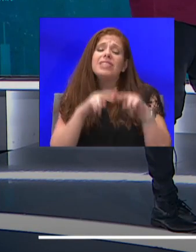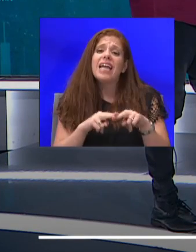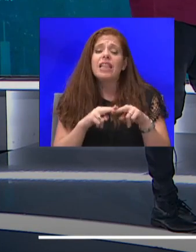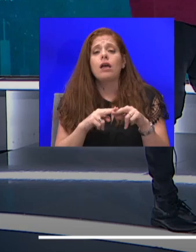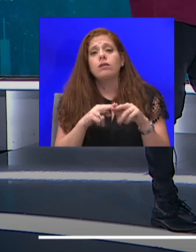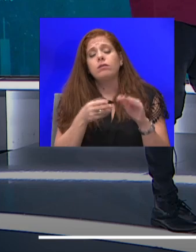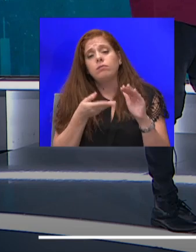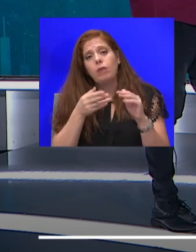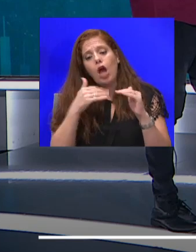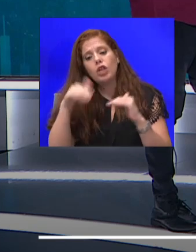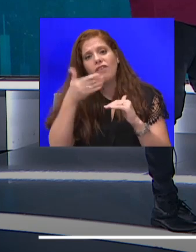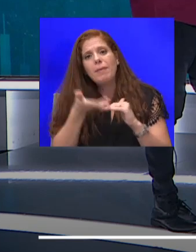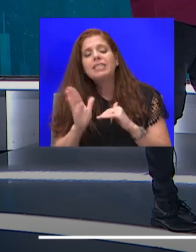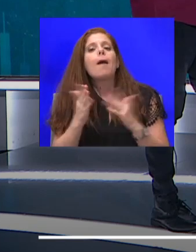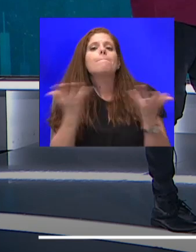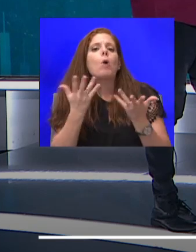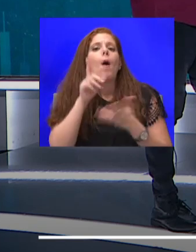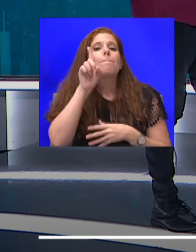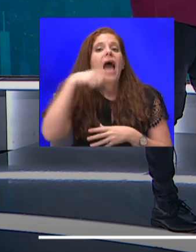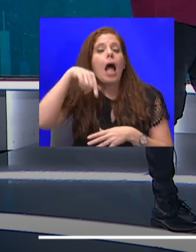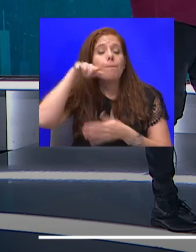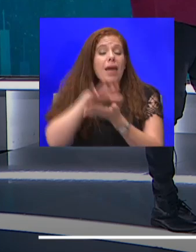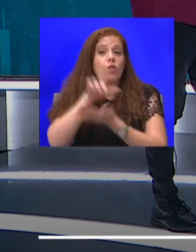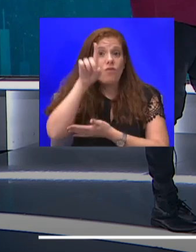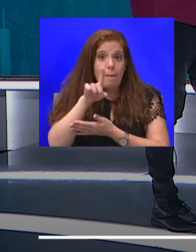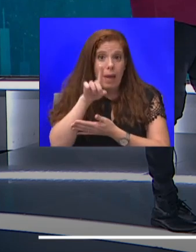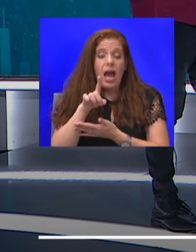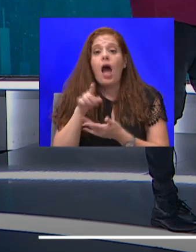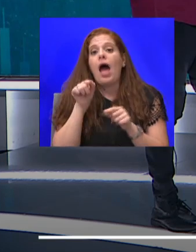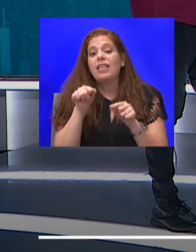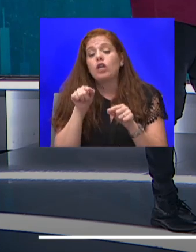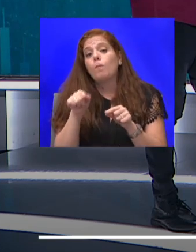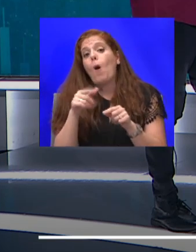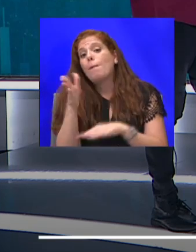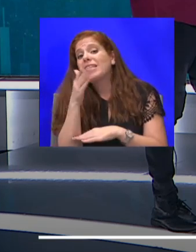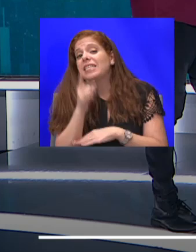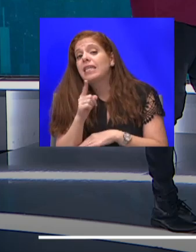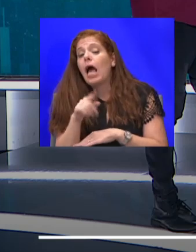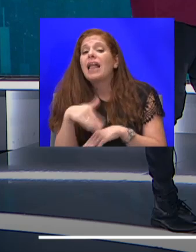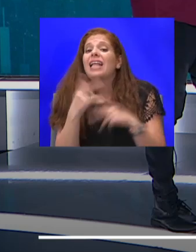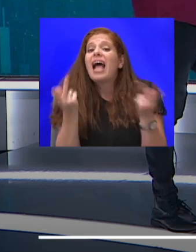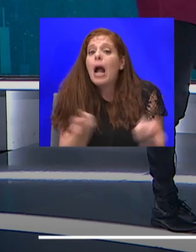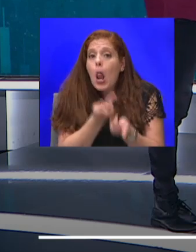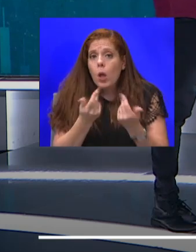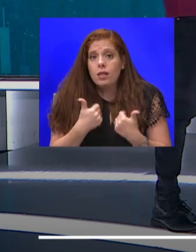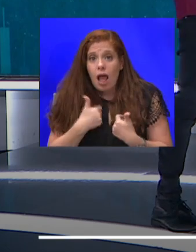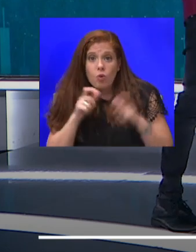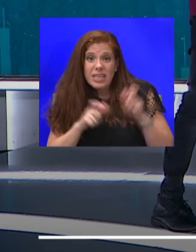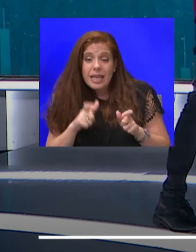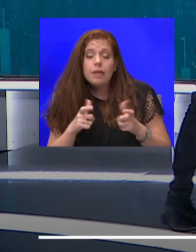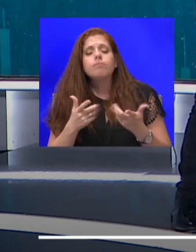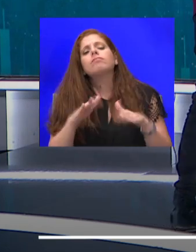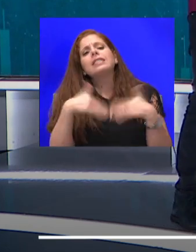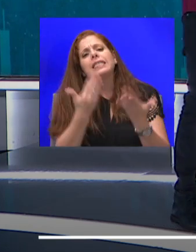בנובמבר, התאריך הבא שבו אמורה המדינה לתת עוד קצת תקלות לנו האזרחים. ניתן קצת דוגמאות משלל הוויכוחים